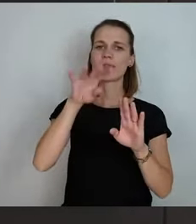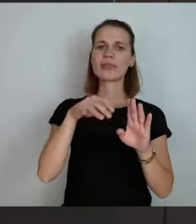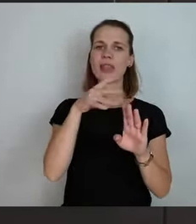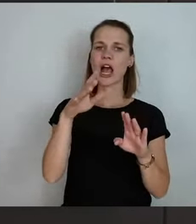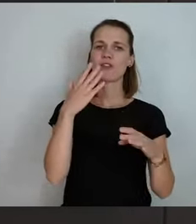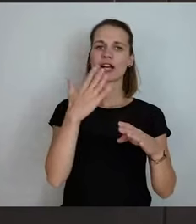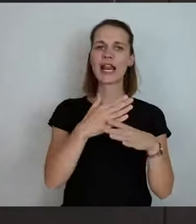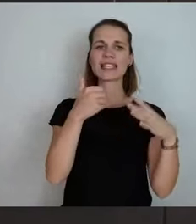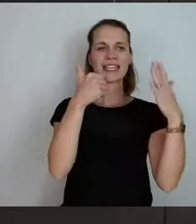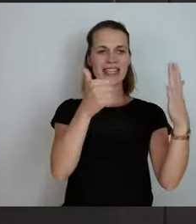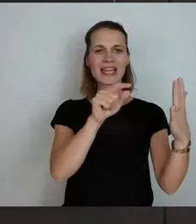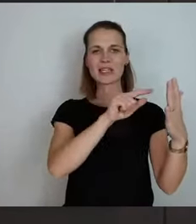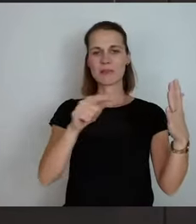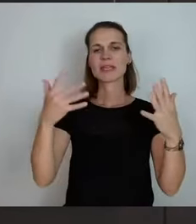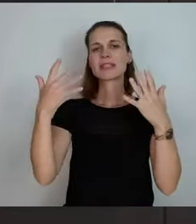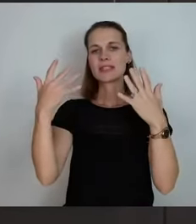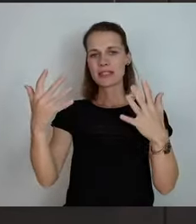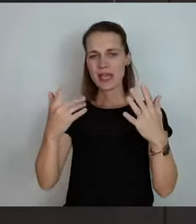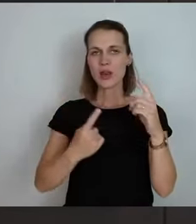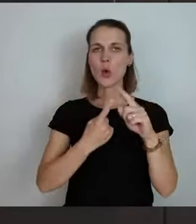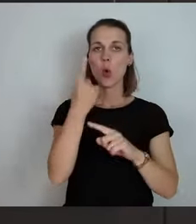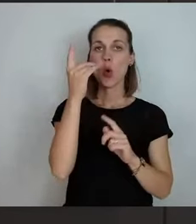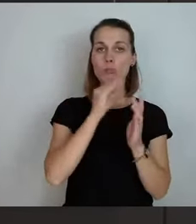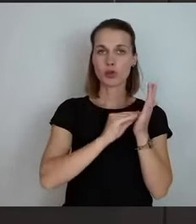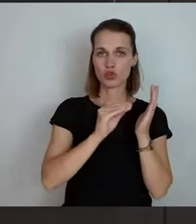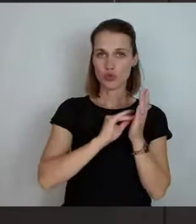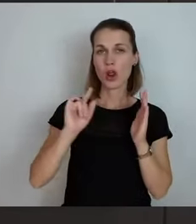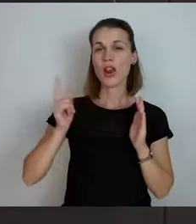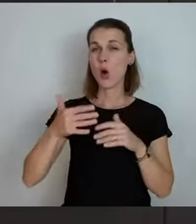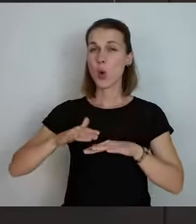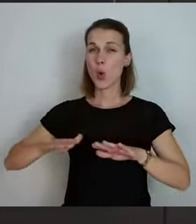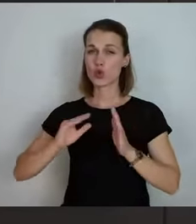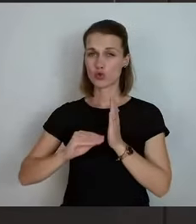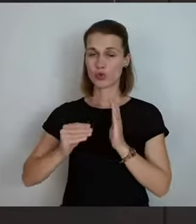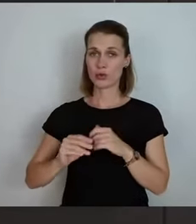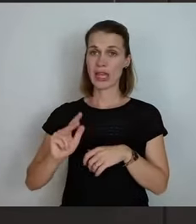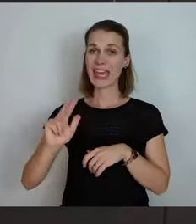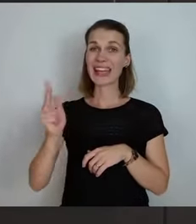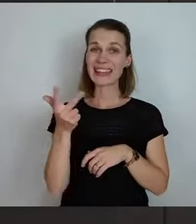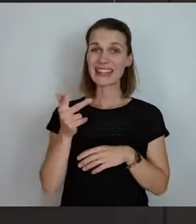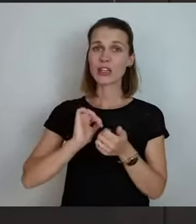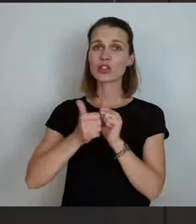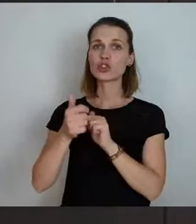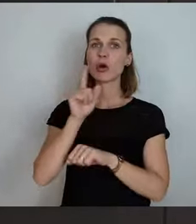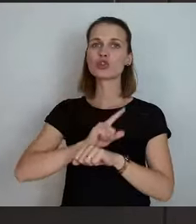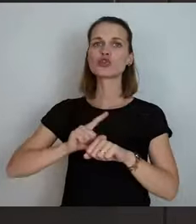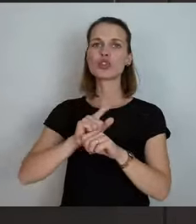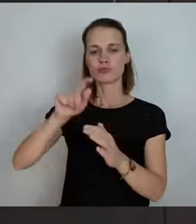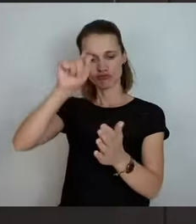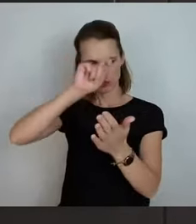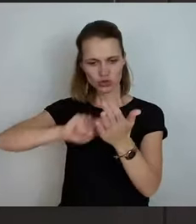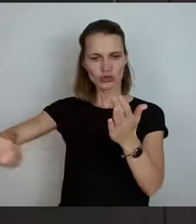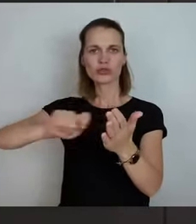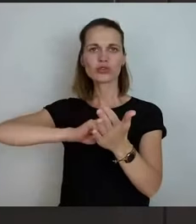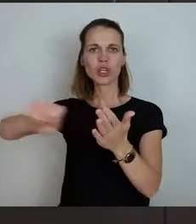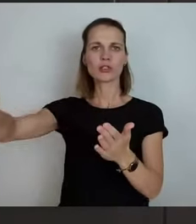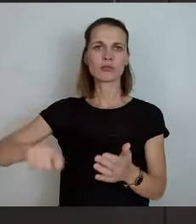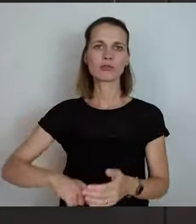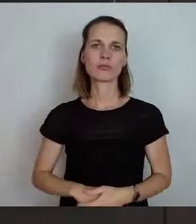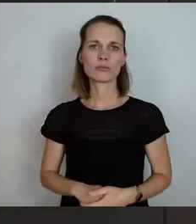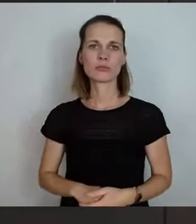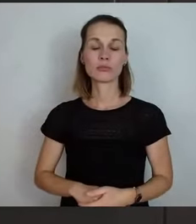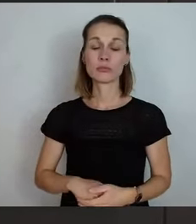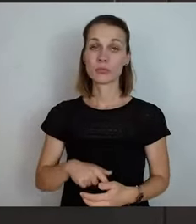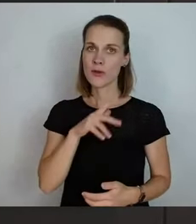10 an der Oberschule und in vielen Klassen an der Grundschule die dritte Sportstunde gestrichen. Das hat für Aufruhr gesorgt, das hat für, ich will mal